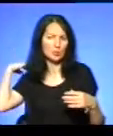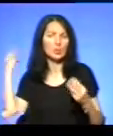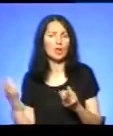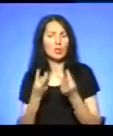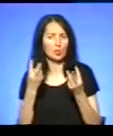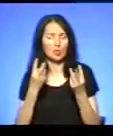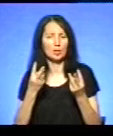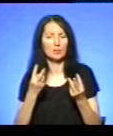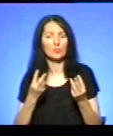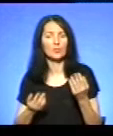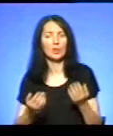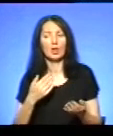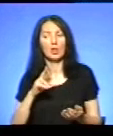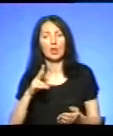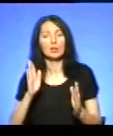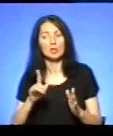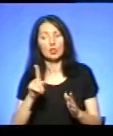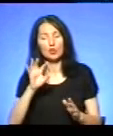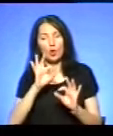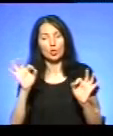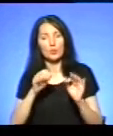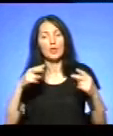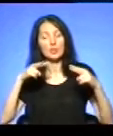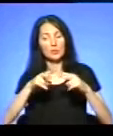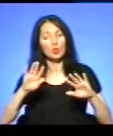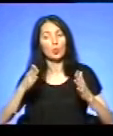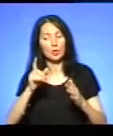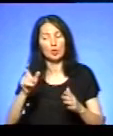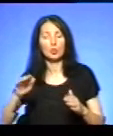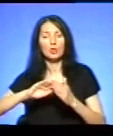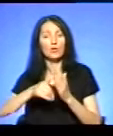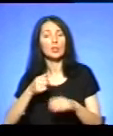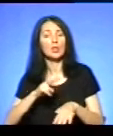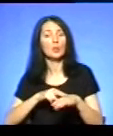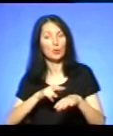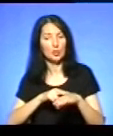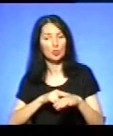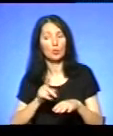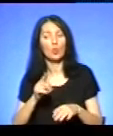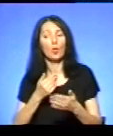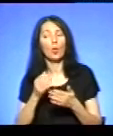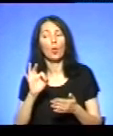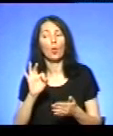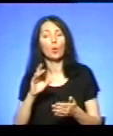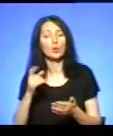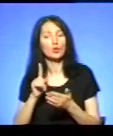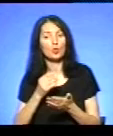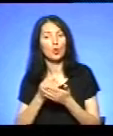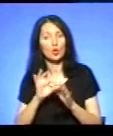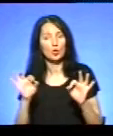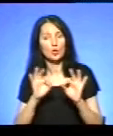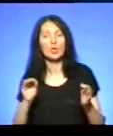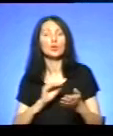Як щойно вже розповіла очевидиця події пані Ореста, люди викликали патрульну поліцію. Ось що розказує речниця